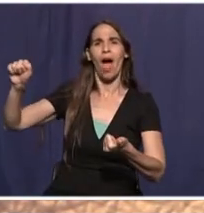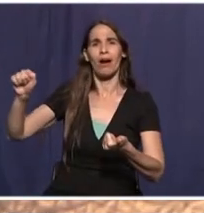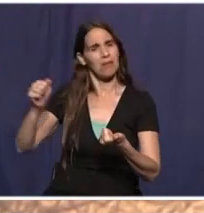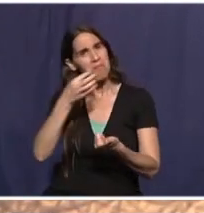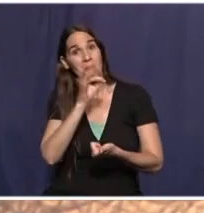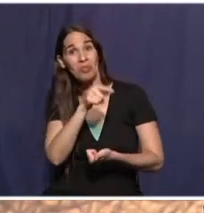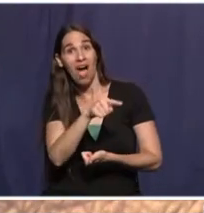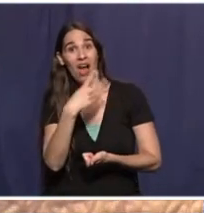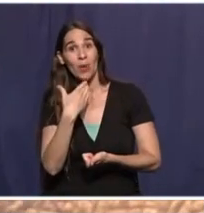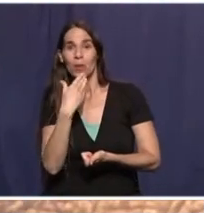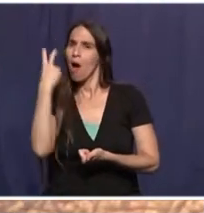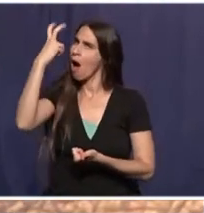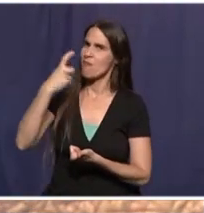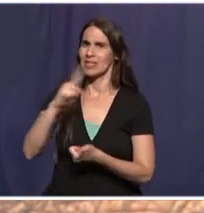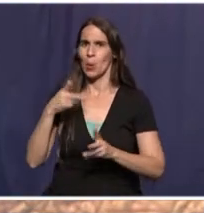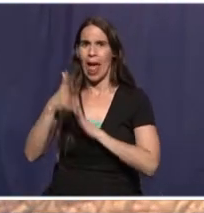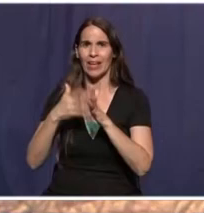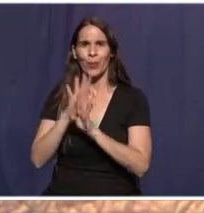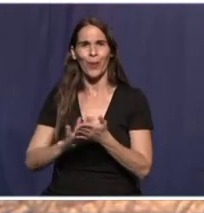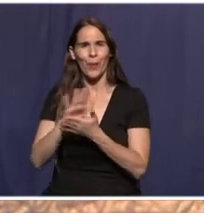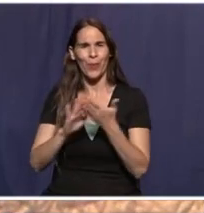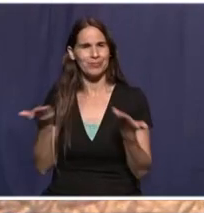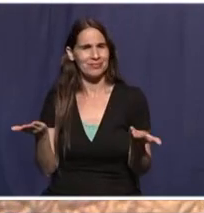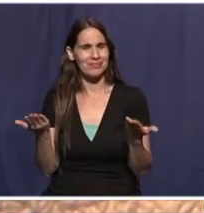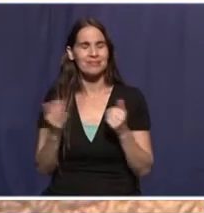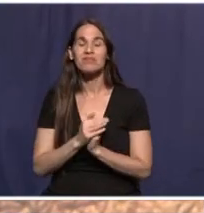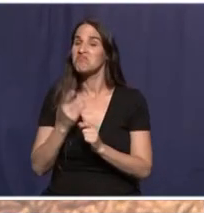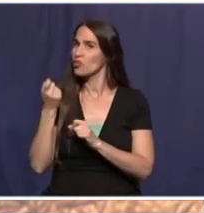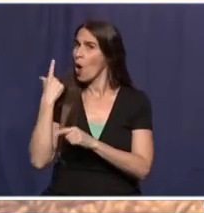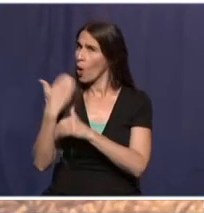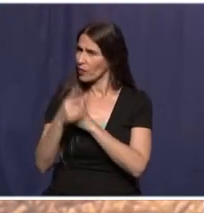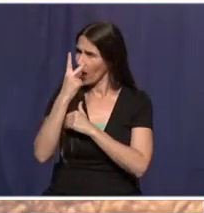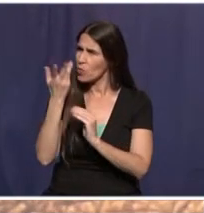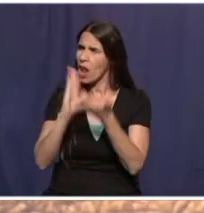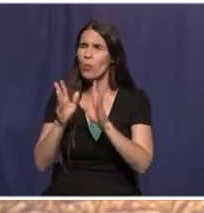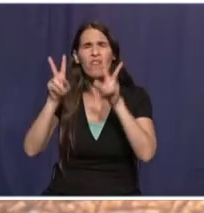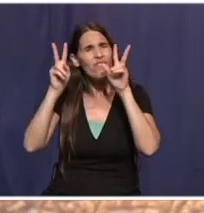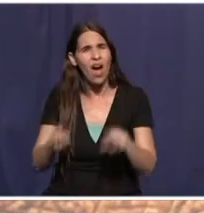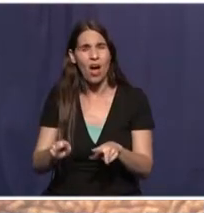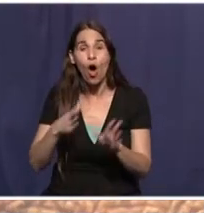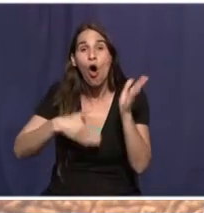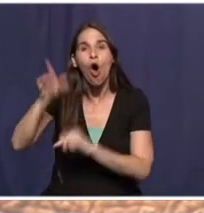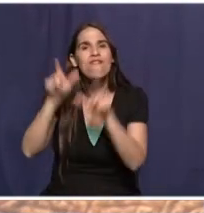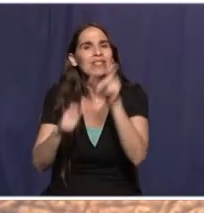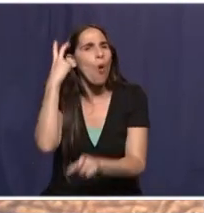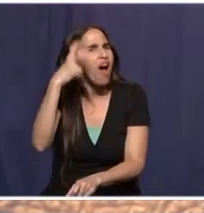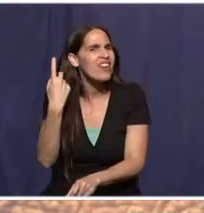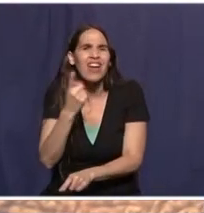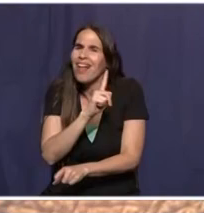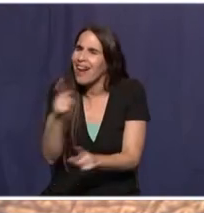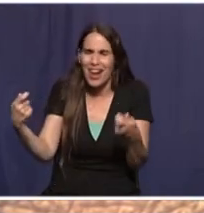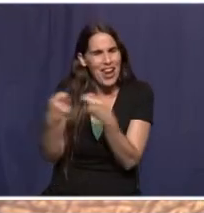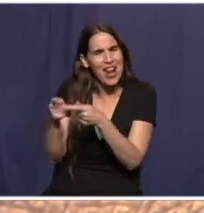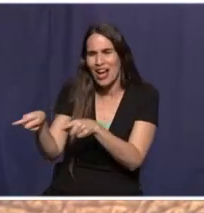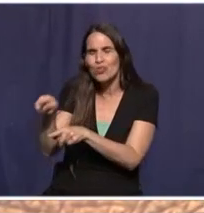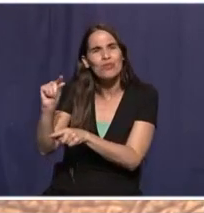בשבוע האחרון ראינו גל של אלימות מדאיגה. חשוב להגיד את רוב רובו של הציבור הערבי לא מייצג בשום